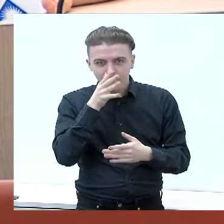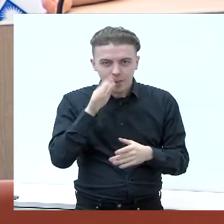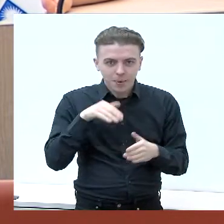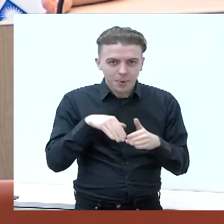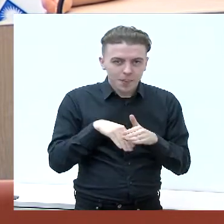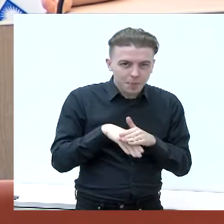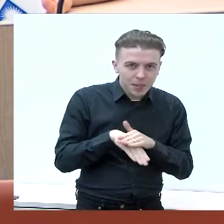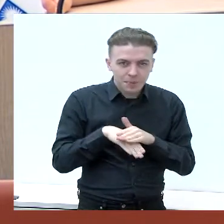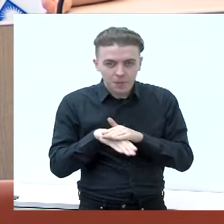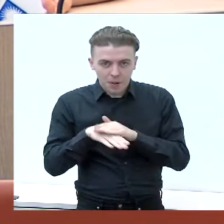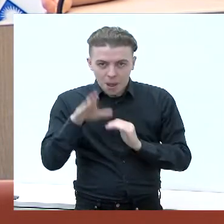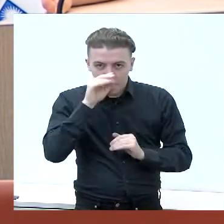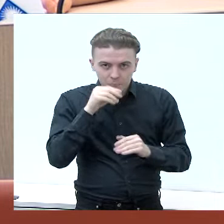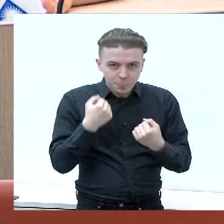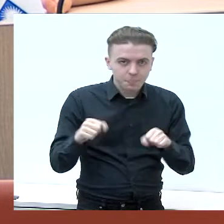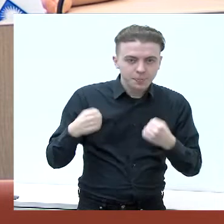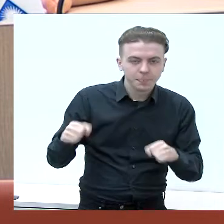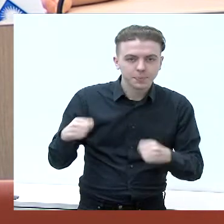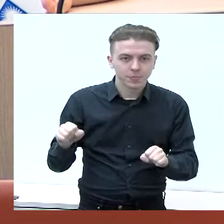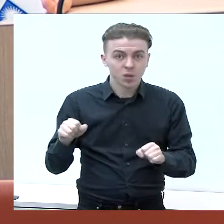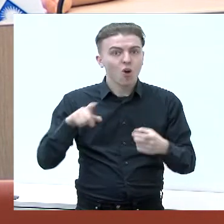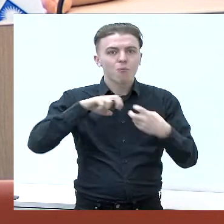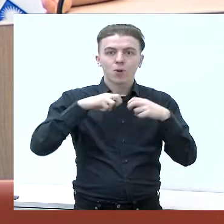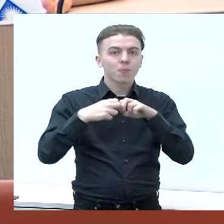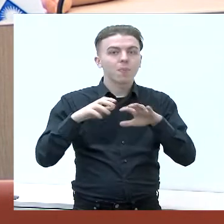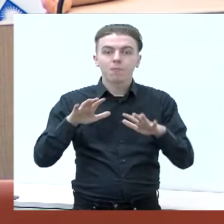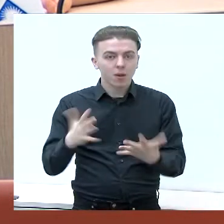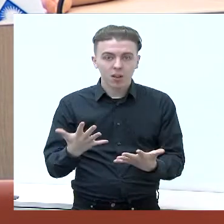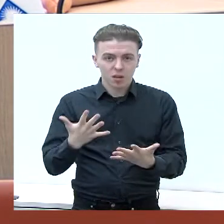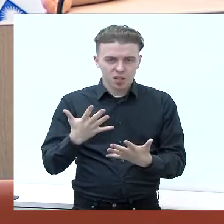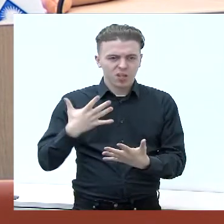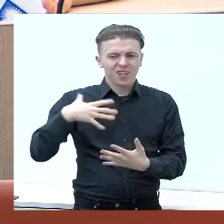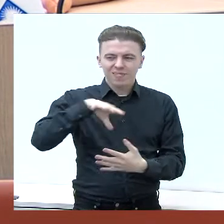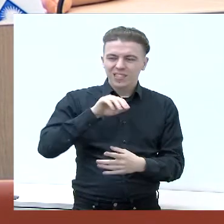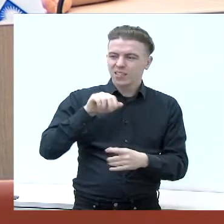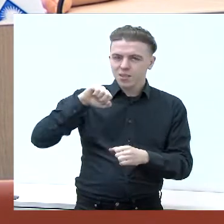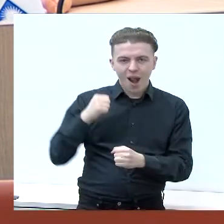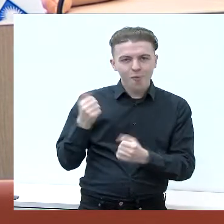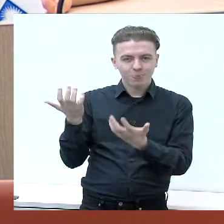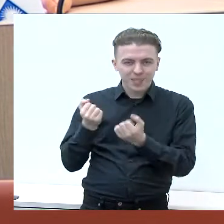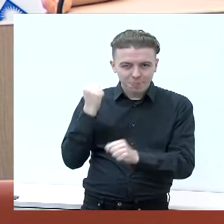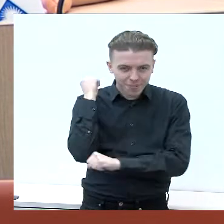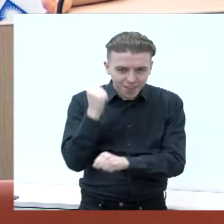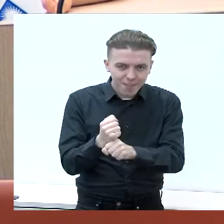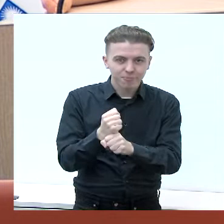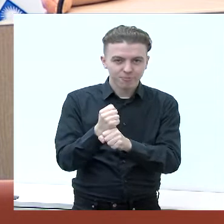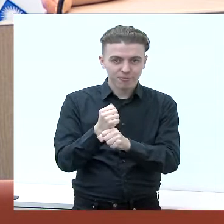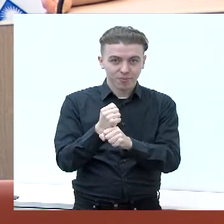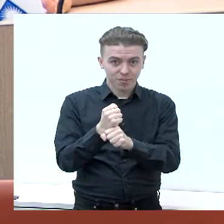ramiai. Ypatingai problema yra su nepotizmu, kurį darbinami savi, tai čia aš irgi